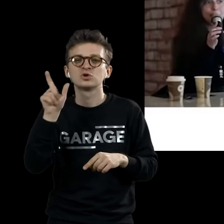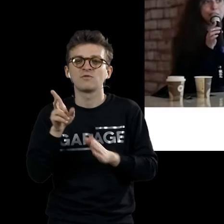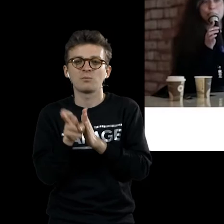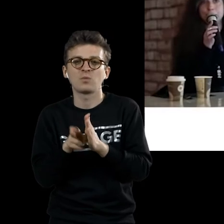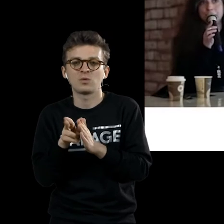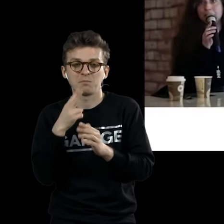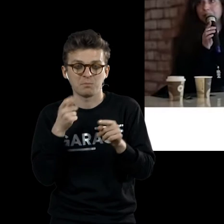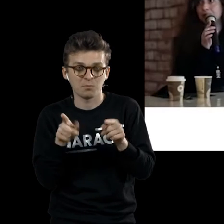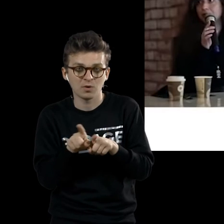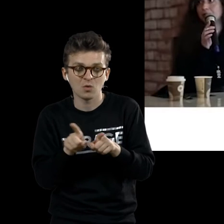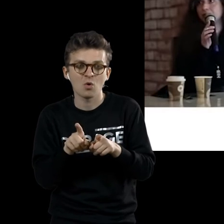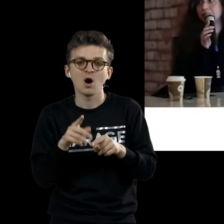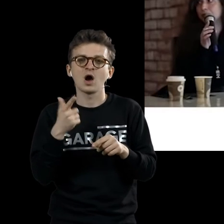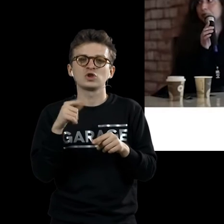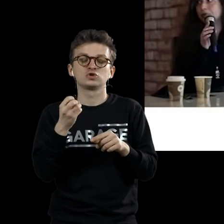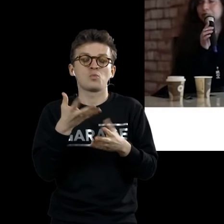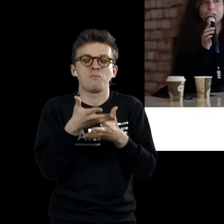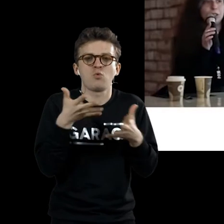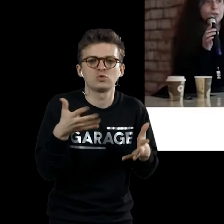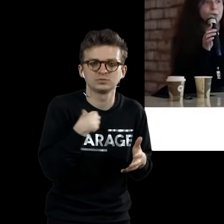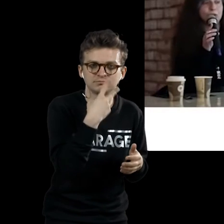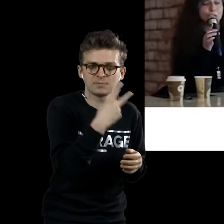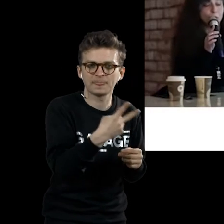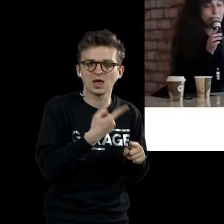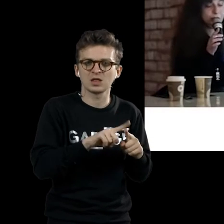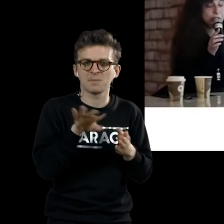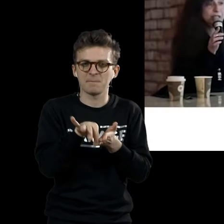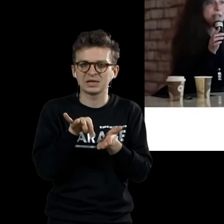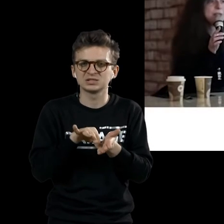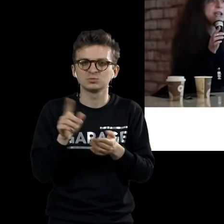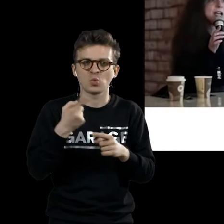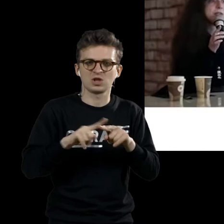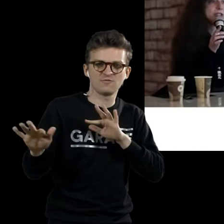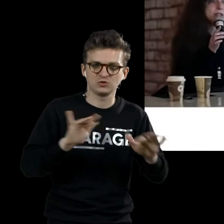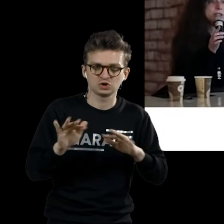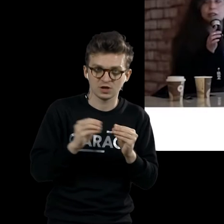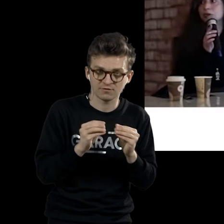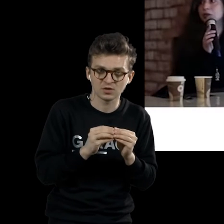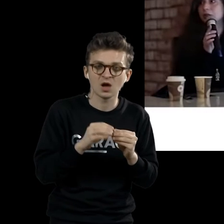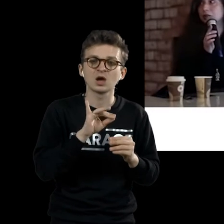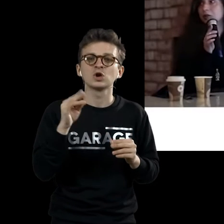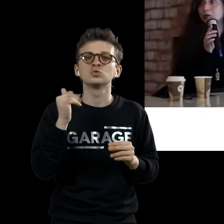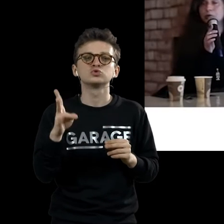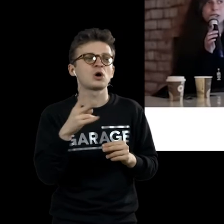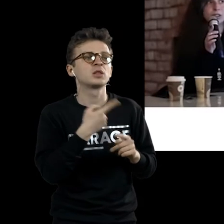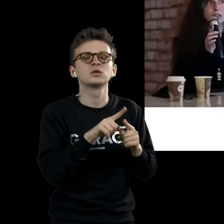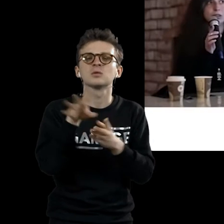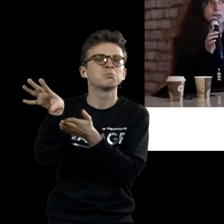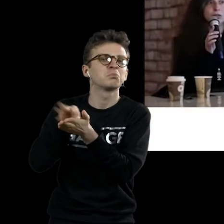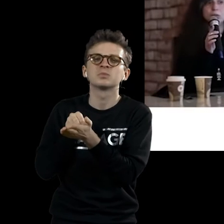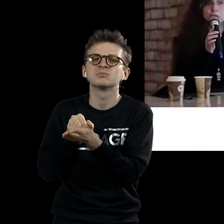та же самая, где еще понятнее вот этот квазифутуристический принцип, что это фигура в движении. Вдохновлялся Дюшан, как и